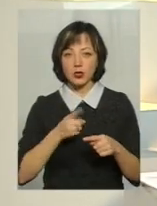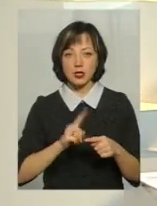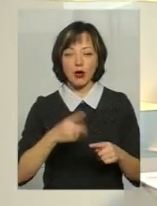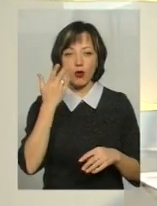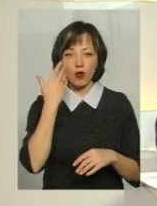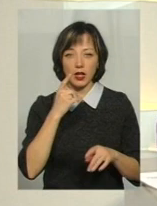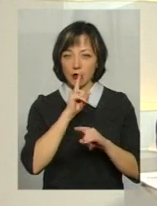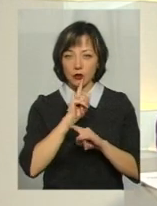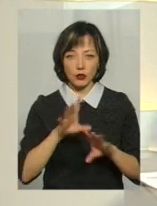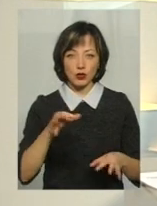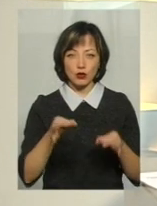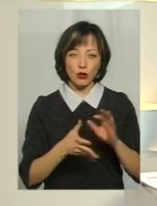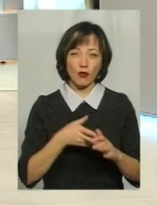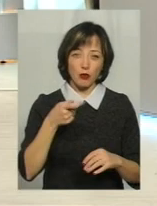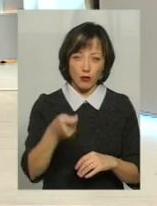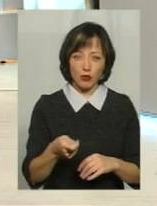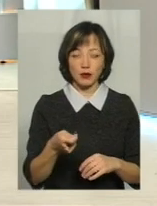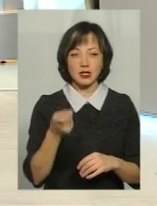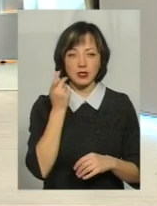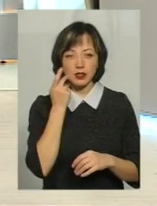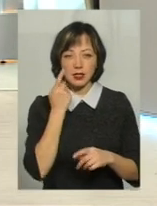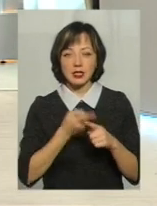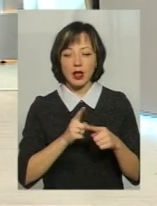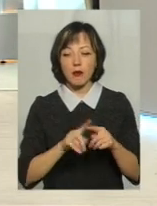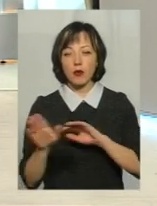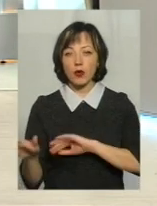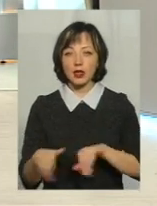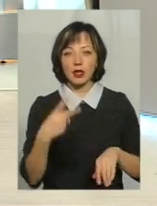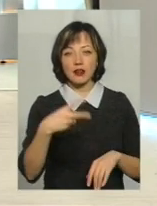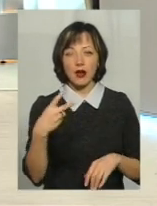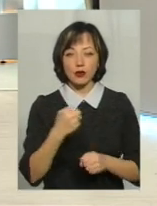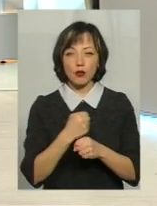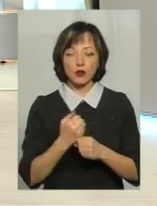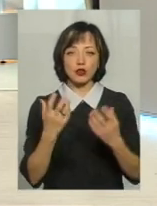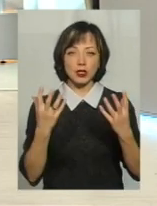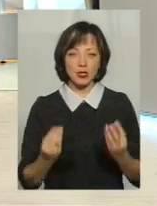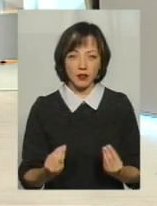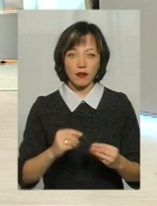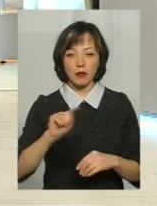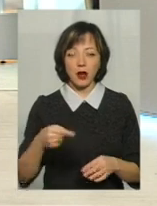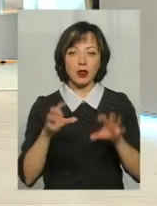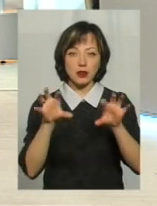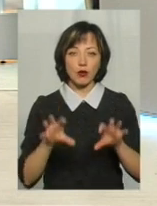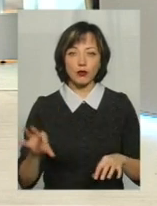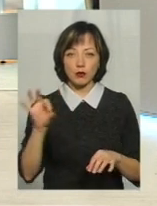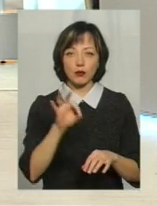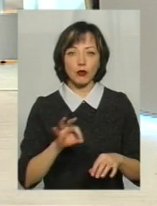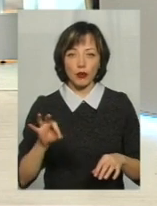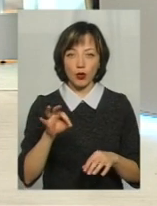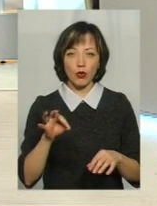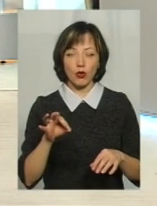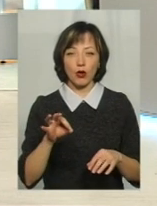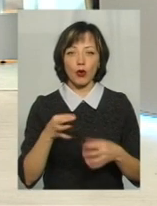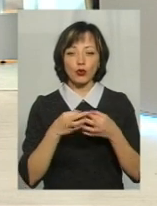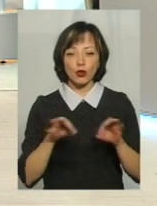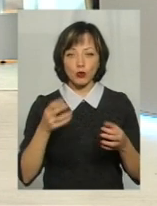не буде ніяких судових позовів? Ні, це коли пройде 20 робочих днів, як вимагає закон про досвід до публічної інформації? Ви